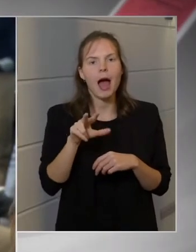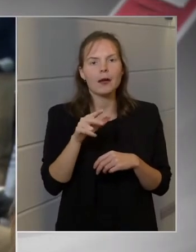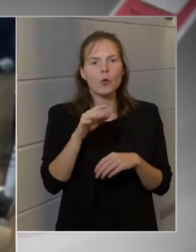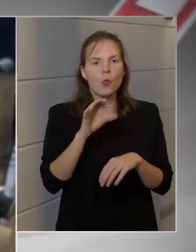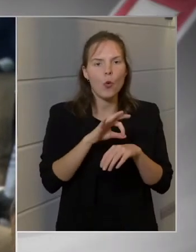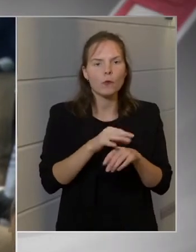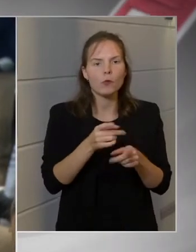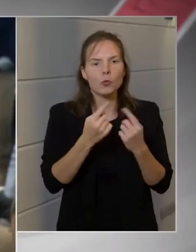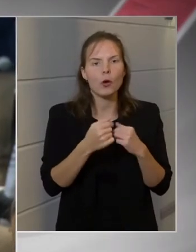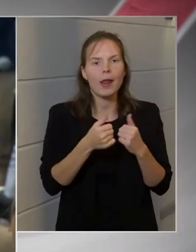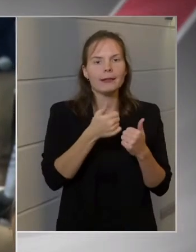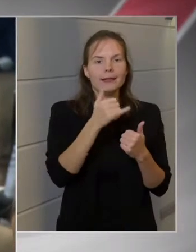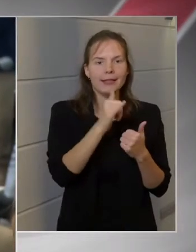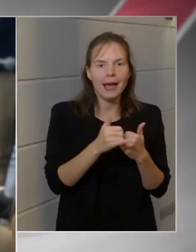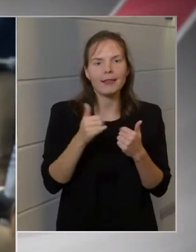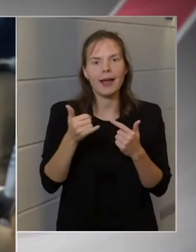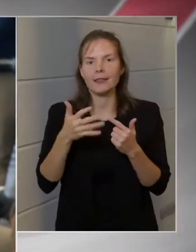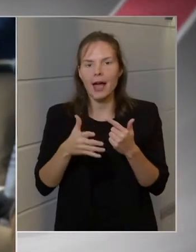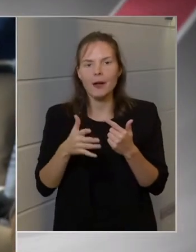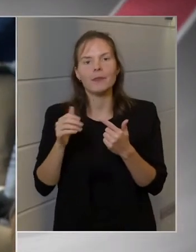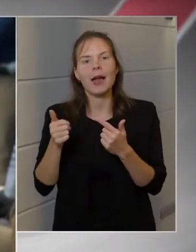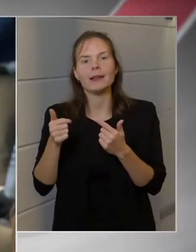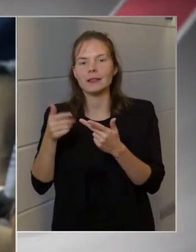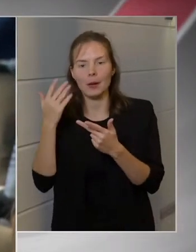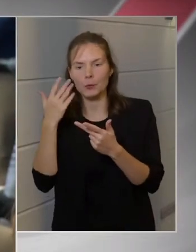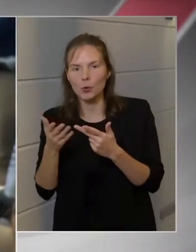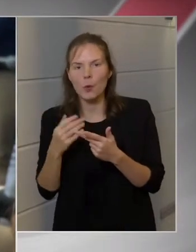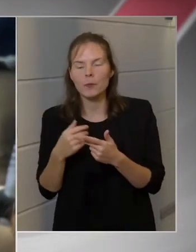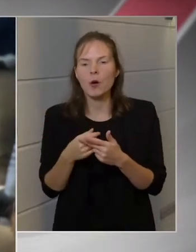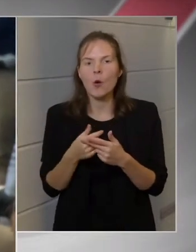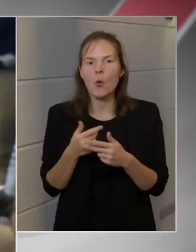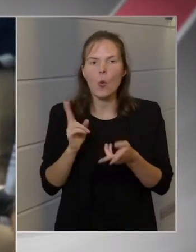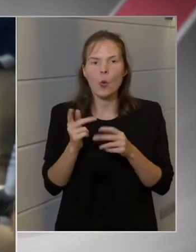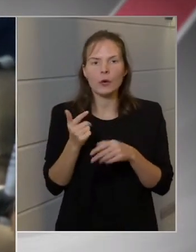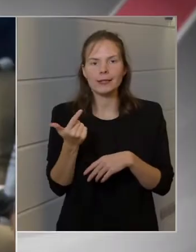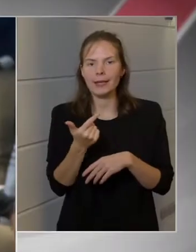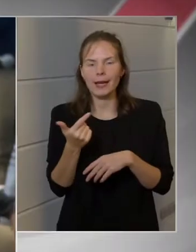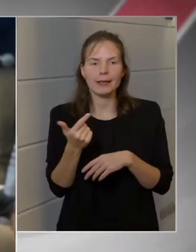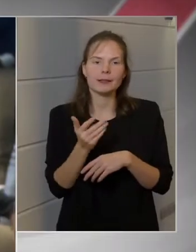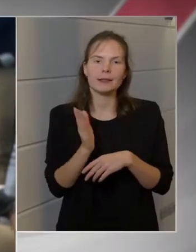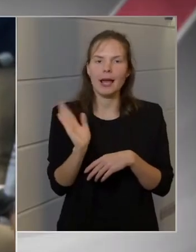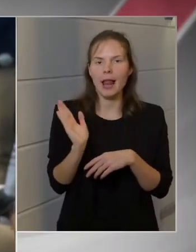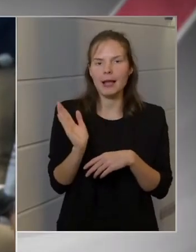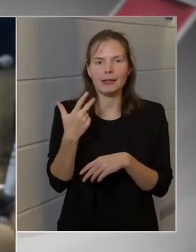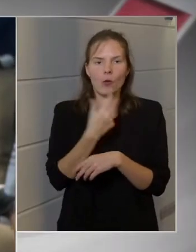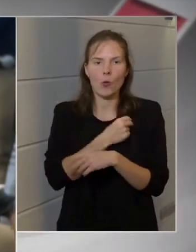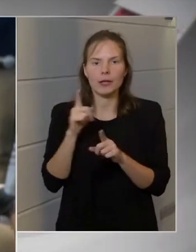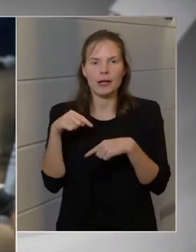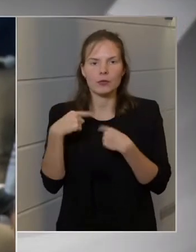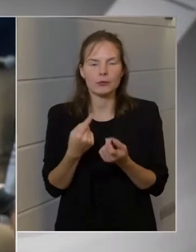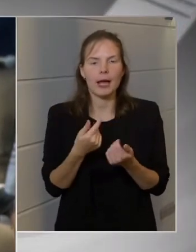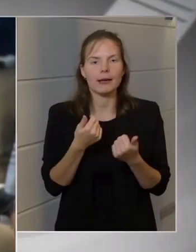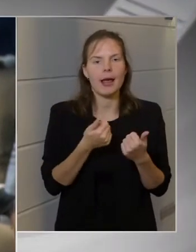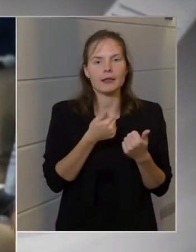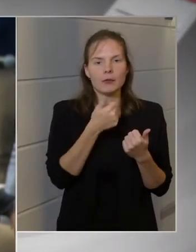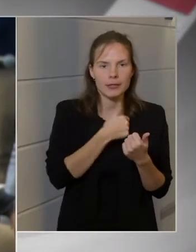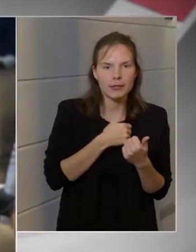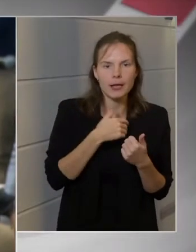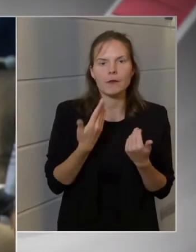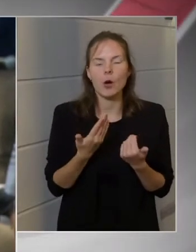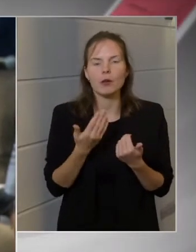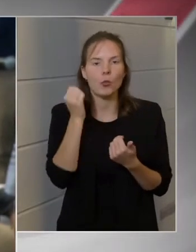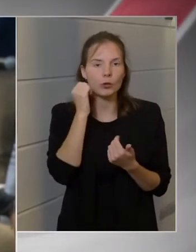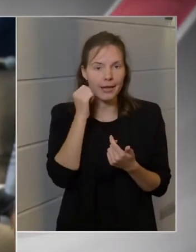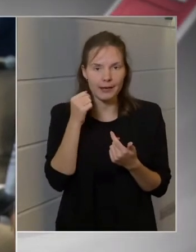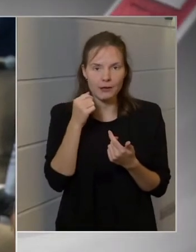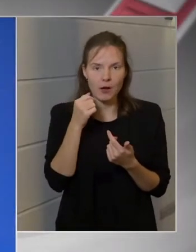pedig nem tudom, ott válaszolt, mégpedig azt, hogy két keleti vakcina után egy Pfizer vagy Moderna, az ére egy uniós zöld